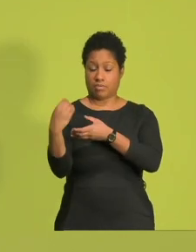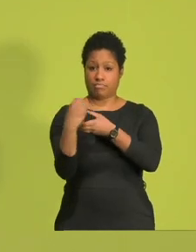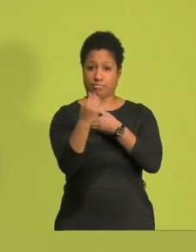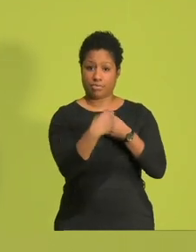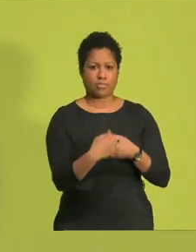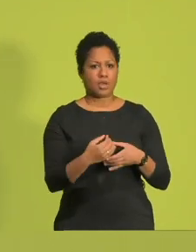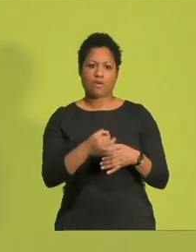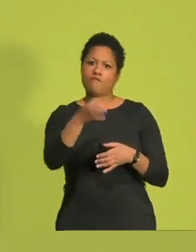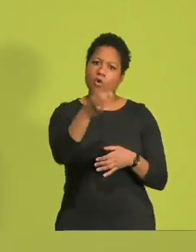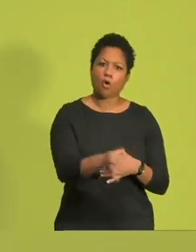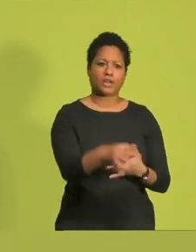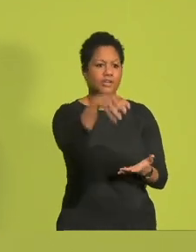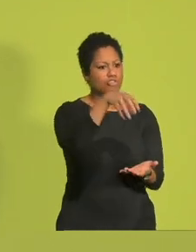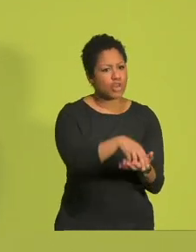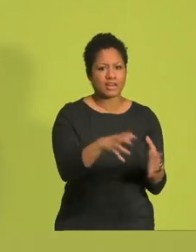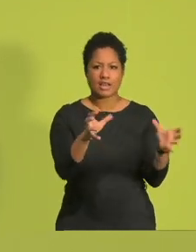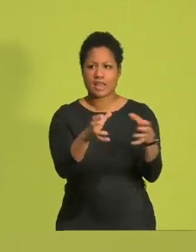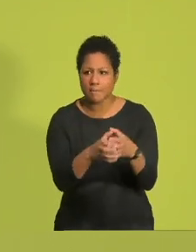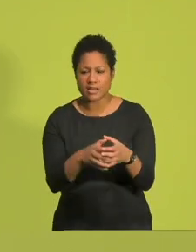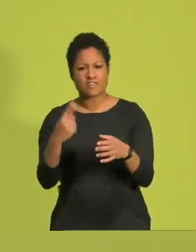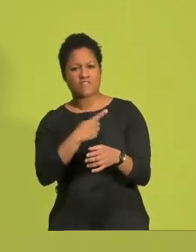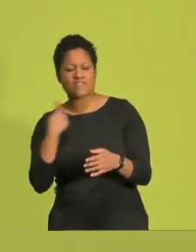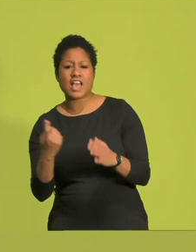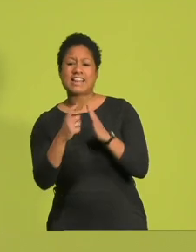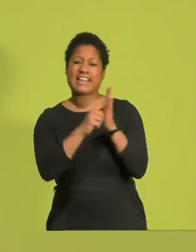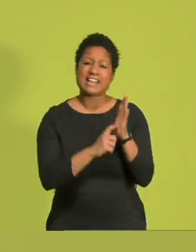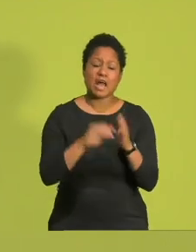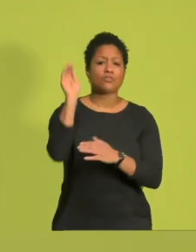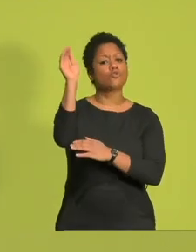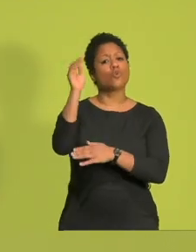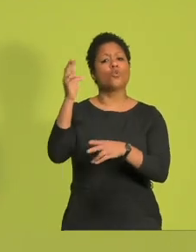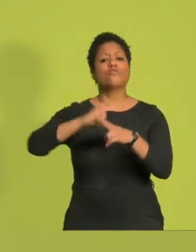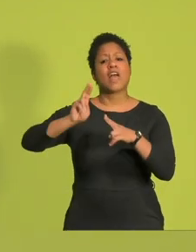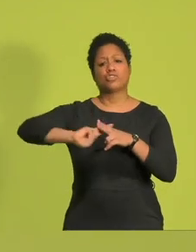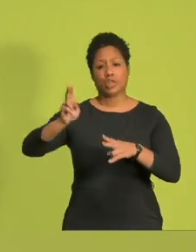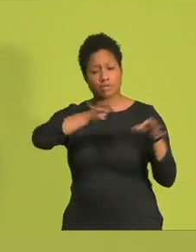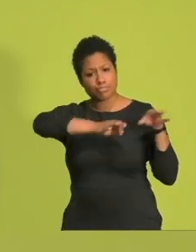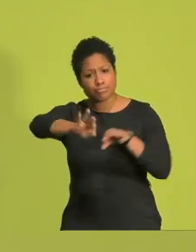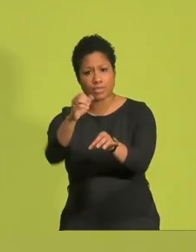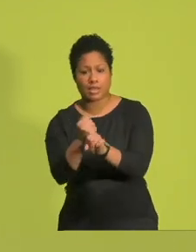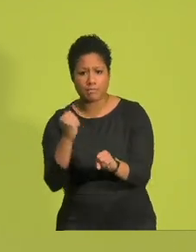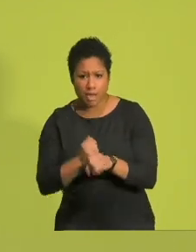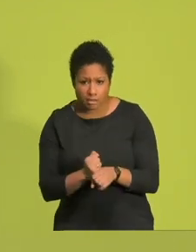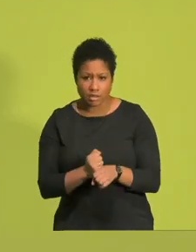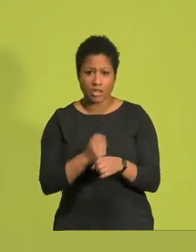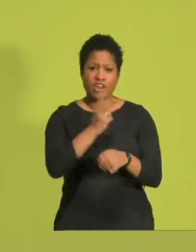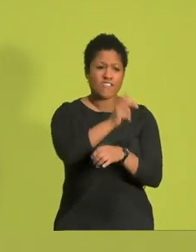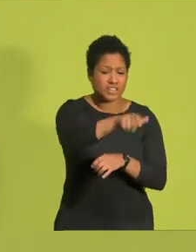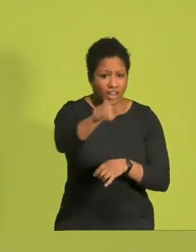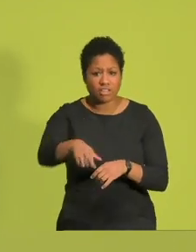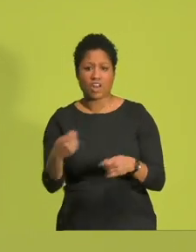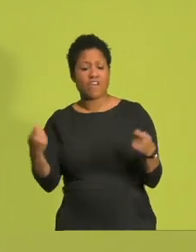Ort aus den Städten und Gemeinden. Wir haben digitale Zukunftswerkstätten durchgeführt. Wir haben mit Vertreterinnen und Vertretern von